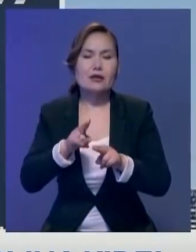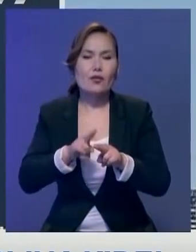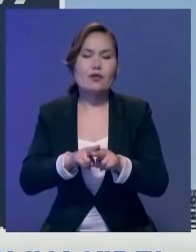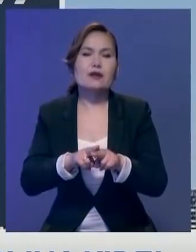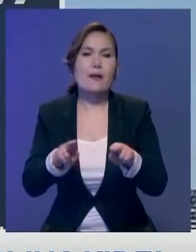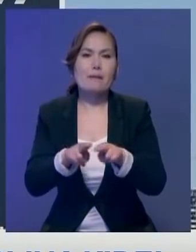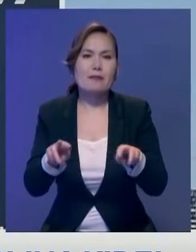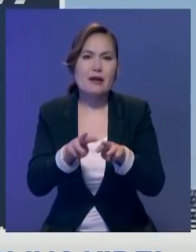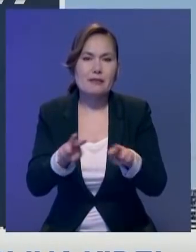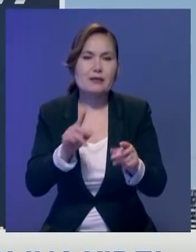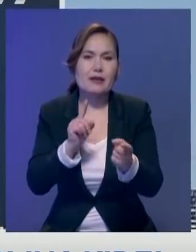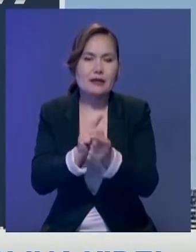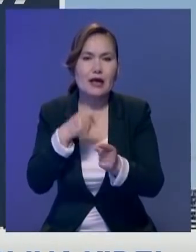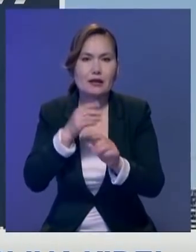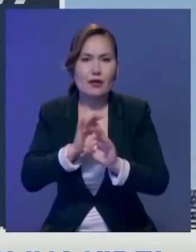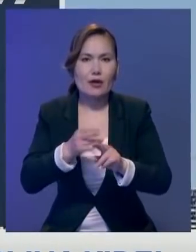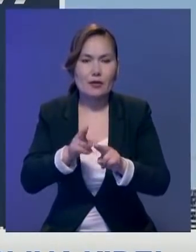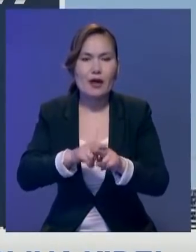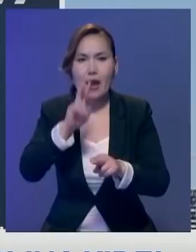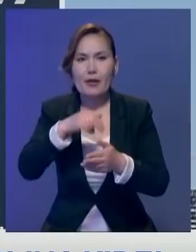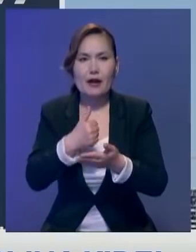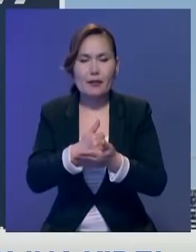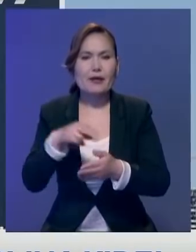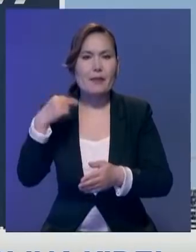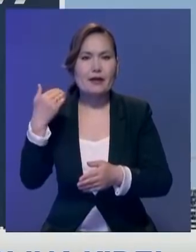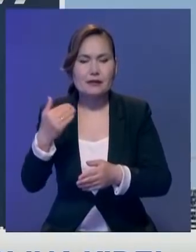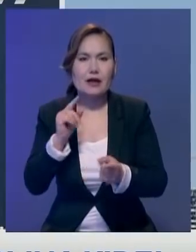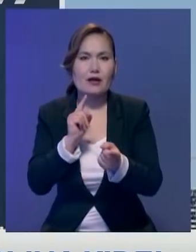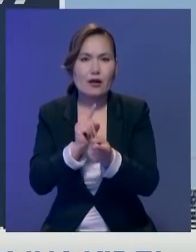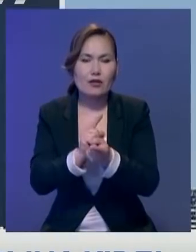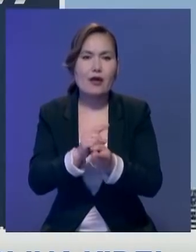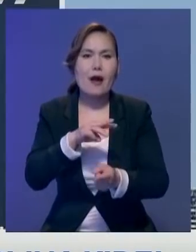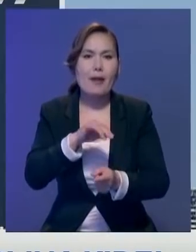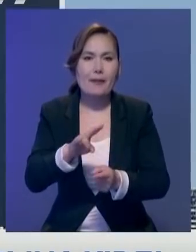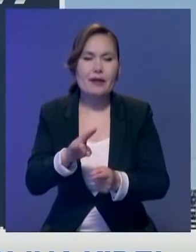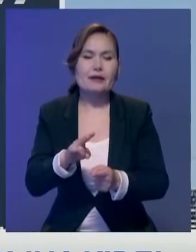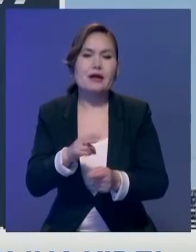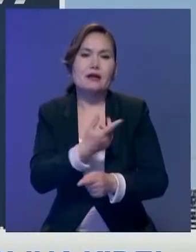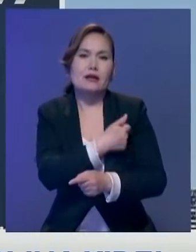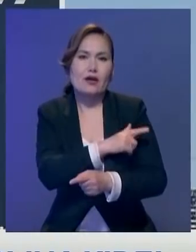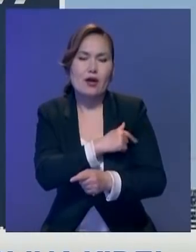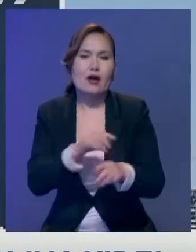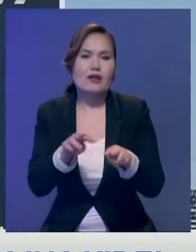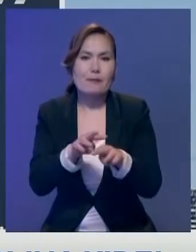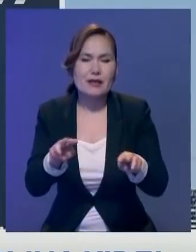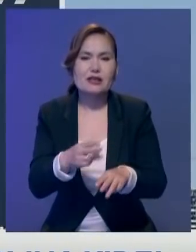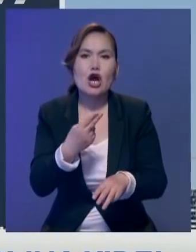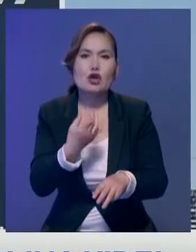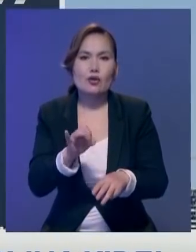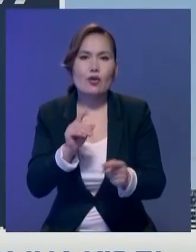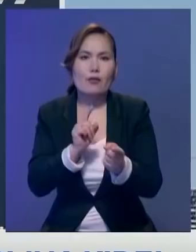премьер-министр айтты. Мемлекет башысының қабылдауында Асқар Мамин мембірге денсаулық сақтау министрі Алексей Цойда болды.